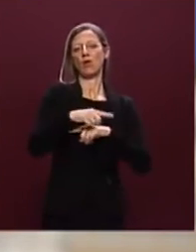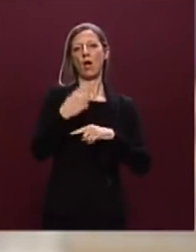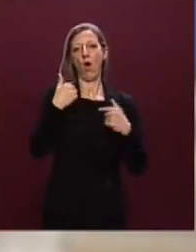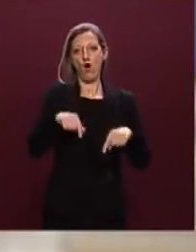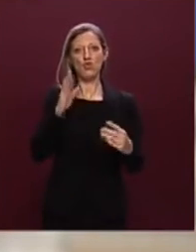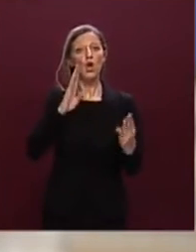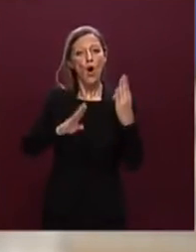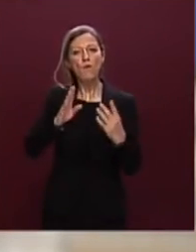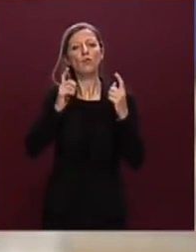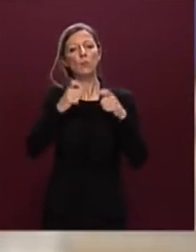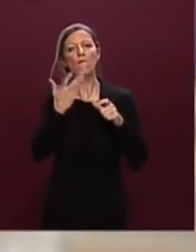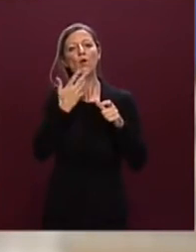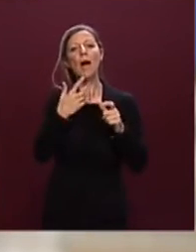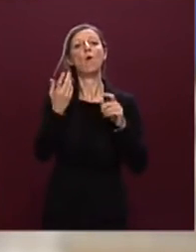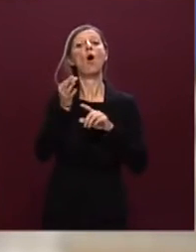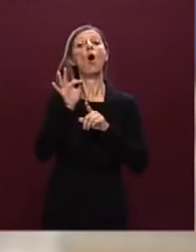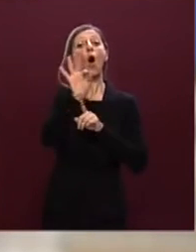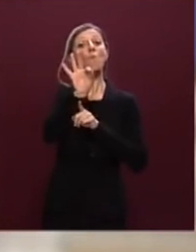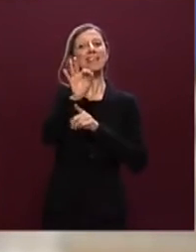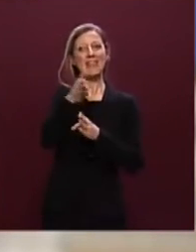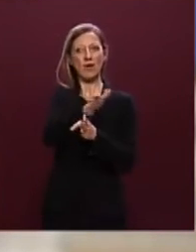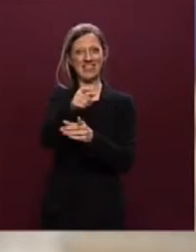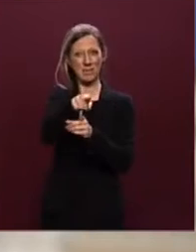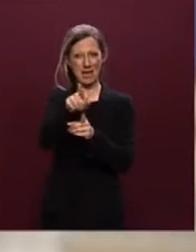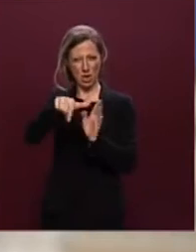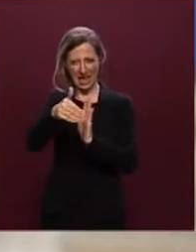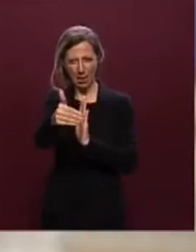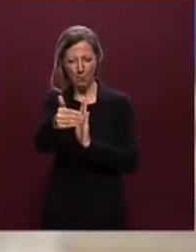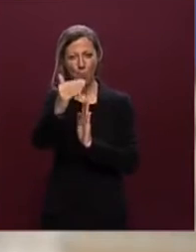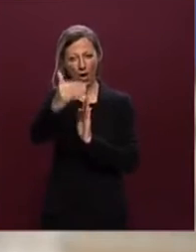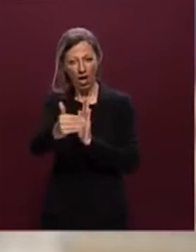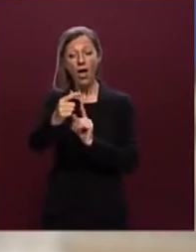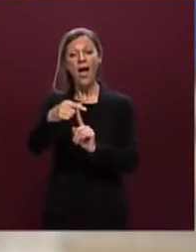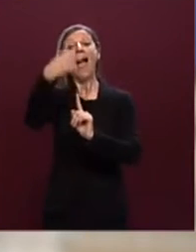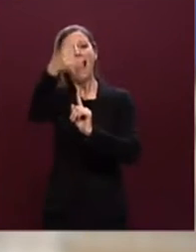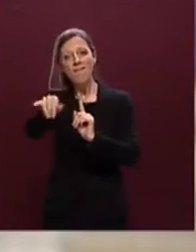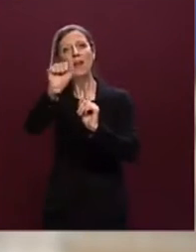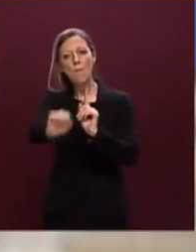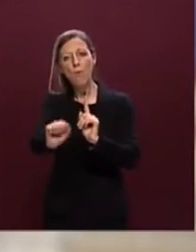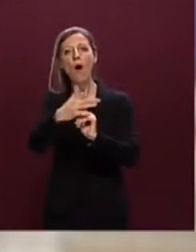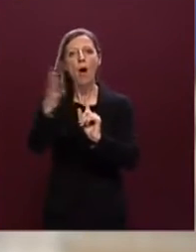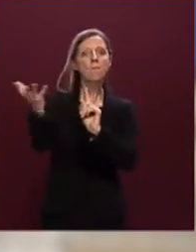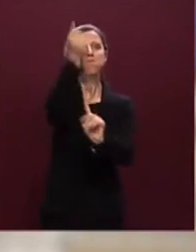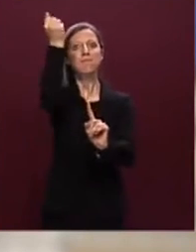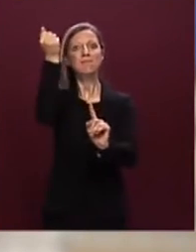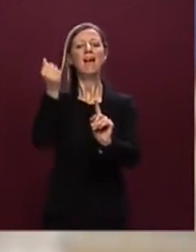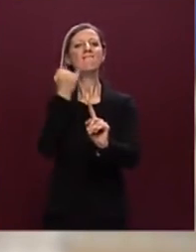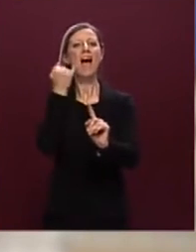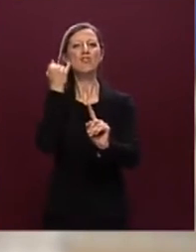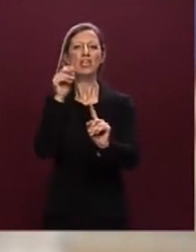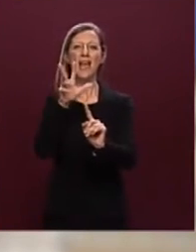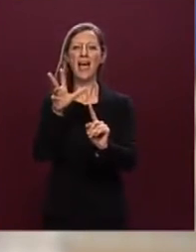modificare un obiettivo intermedio per poter rafforzare il raggiungimento finale dell'obiettivo al giugno del